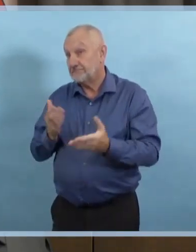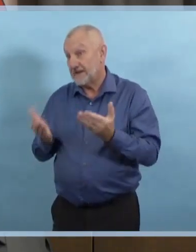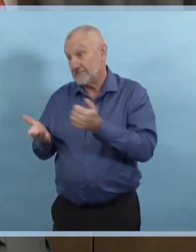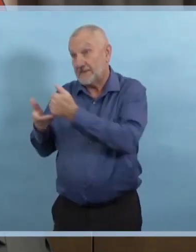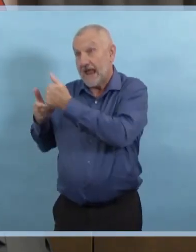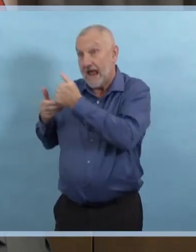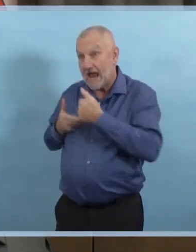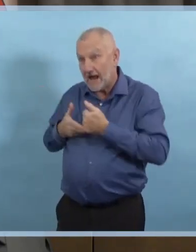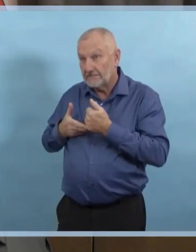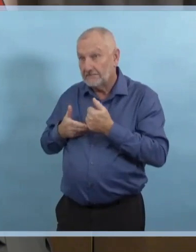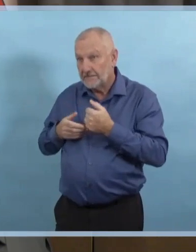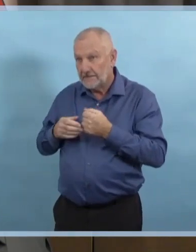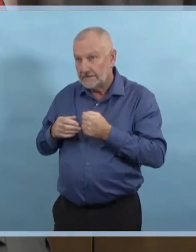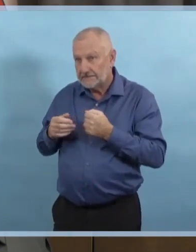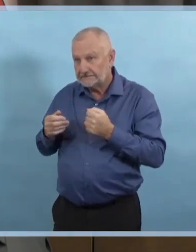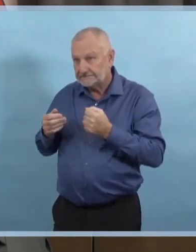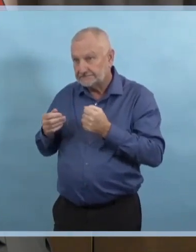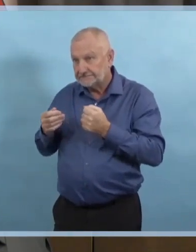cet effort.